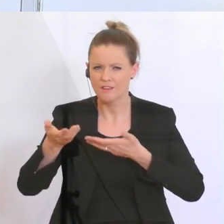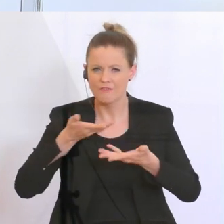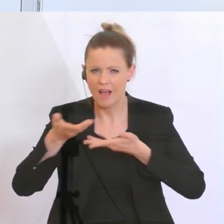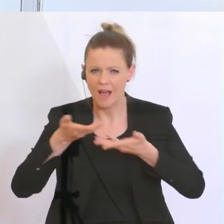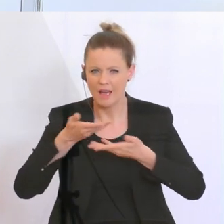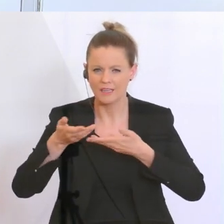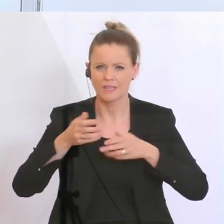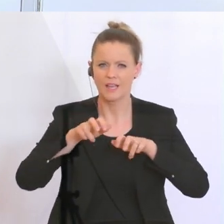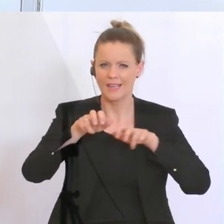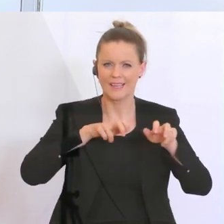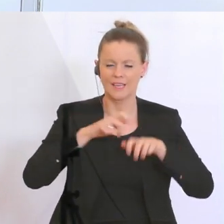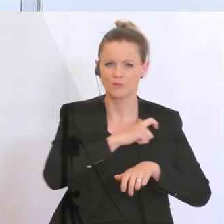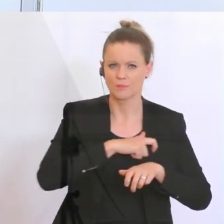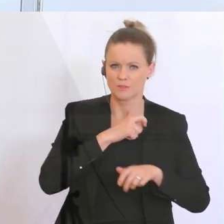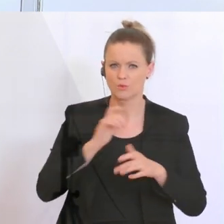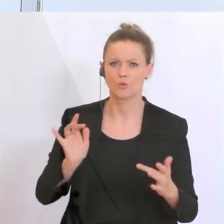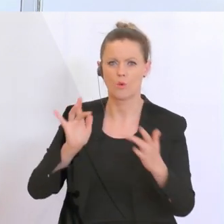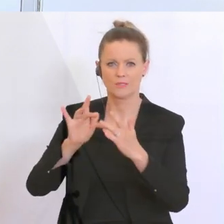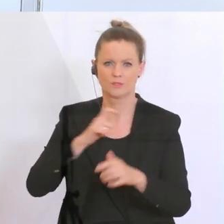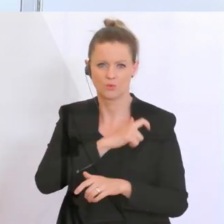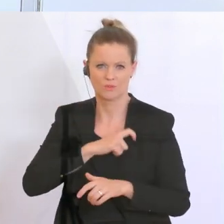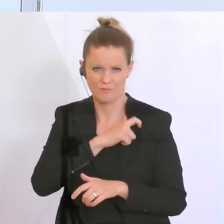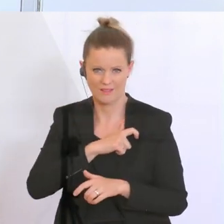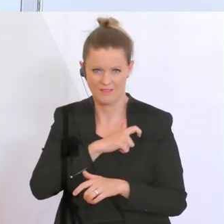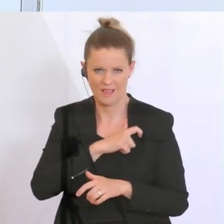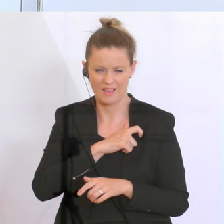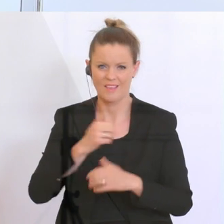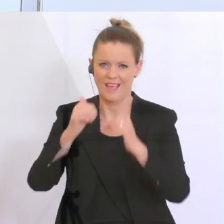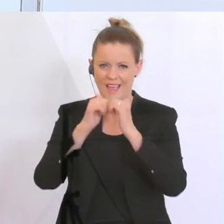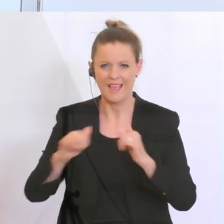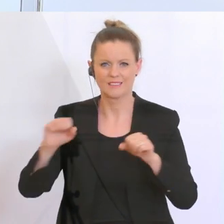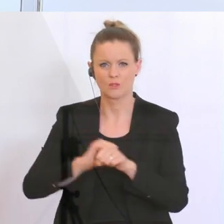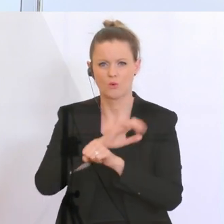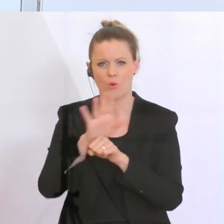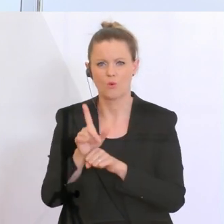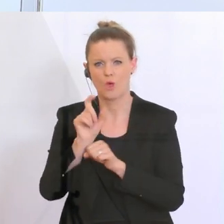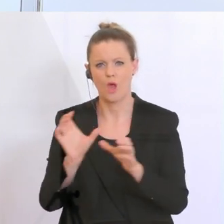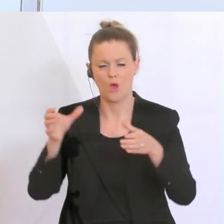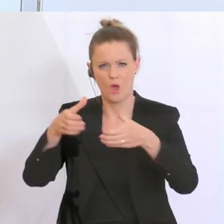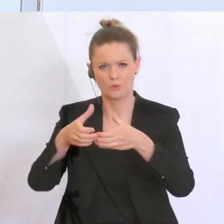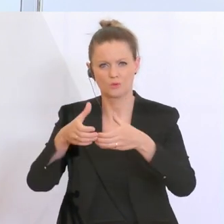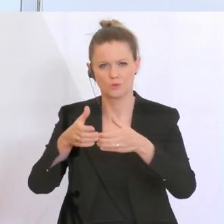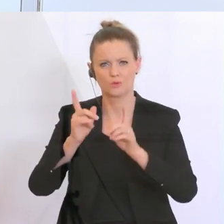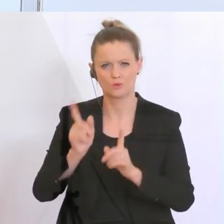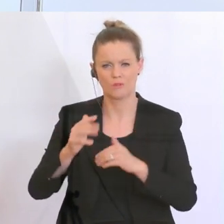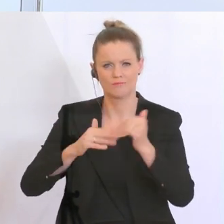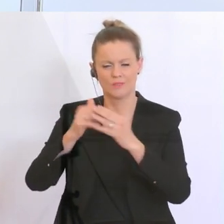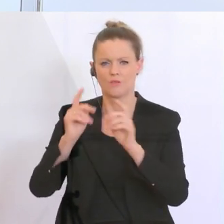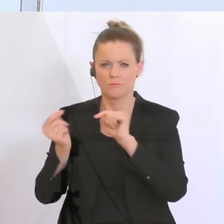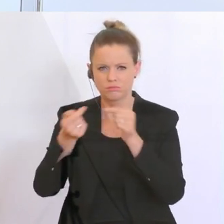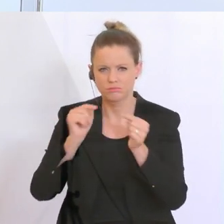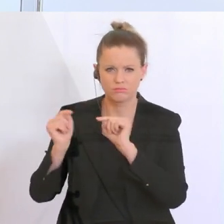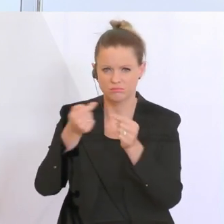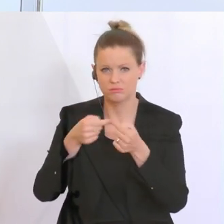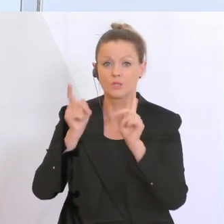zwischen den Regierungsfraktionen und den Oppositionsfraktionen einen eigenen Corona-Ausschuss zu haben, wo auch breit alles diskutiert wird.